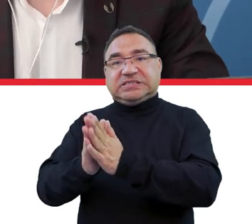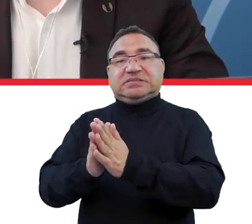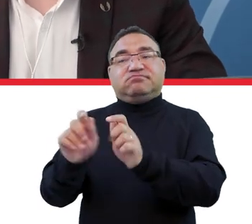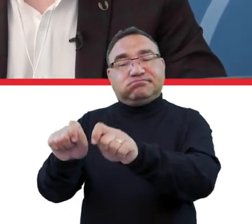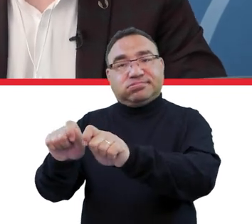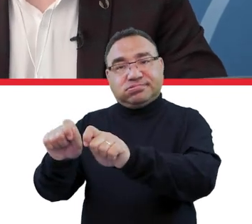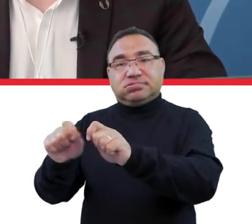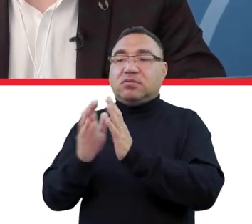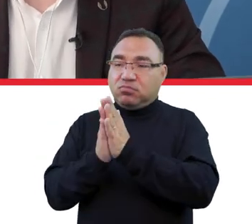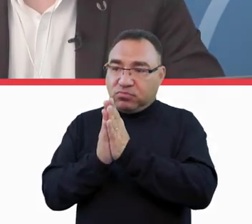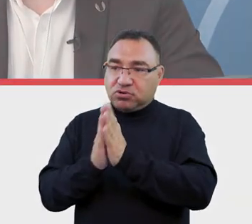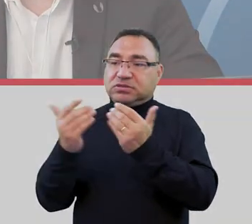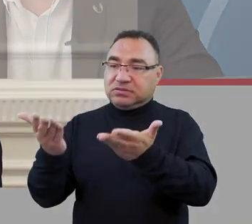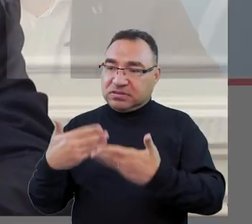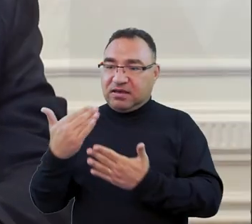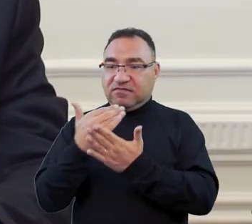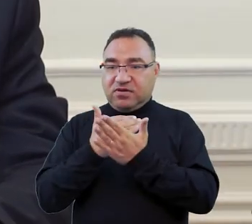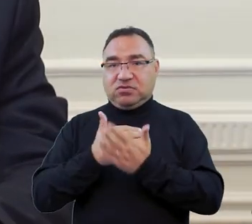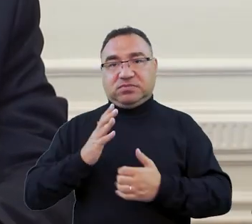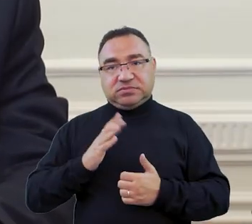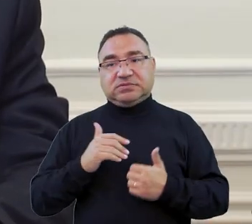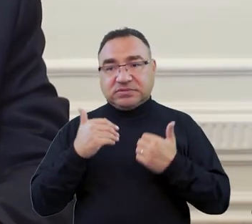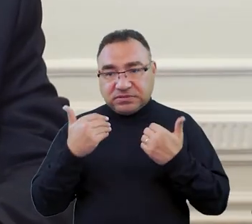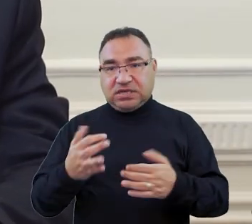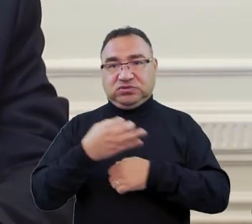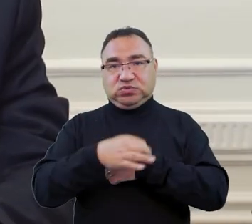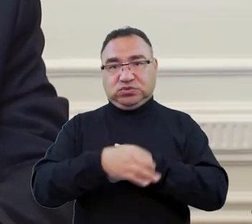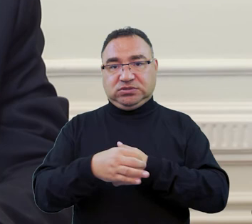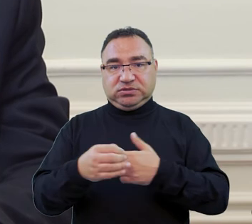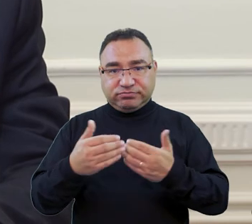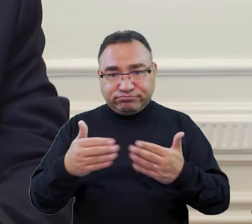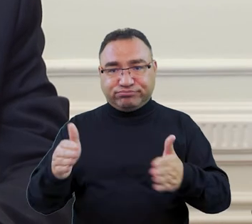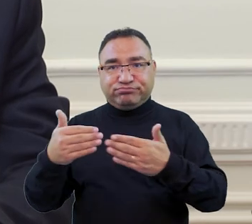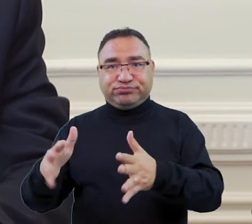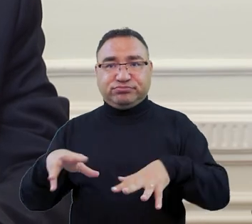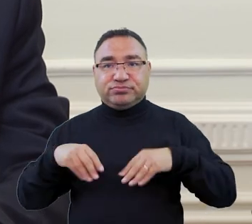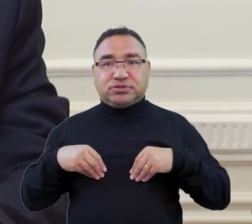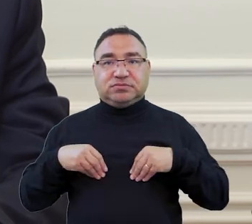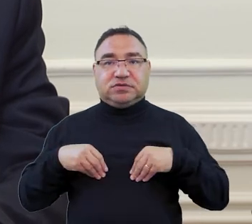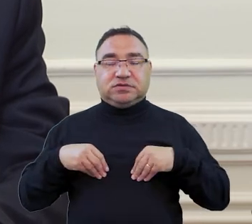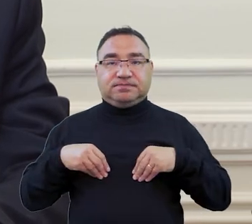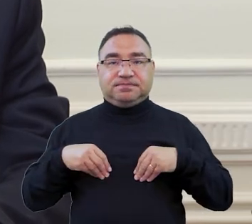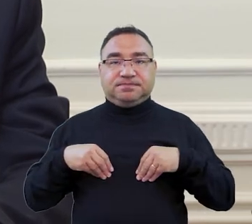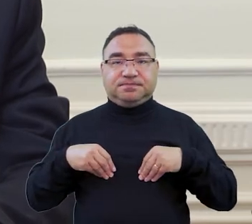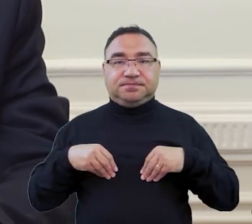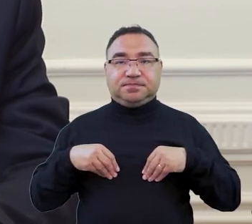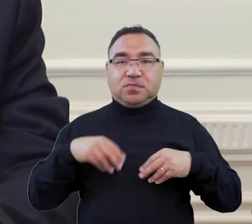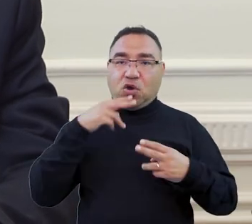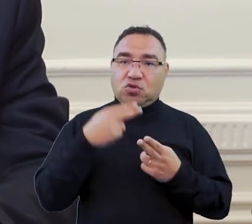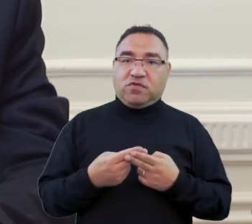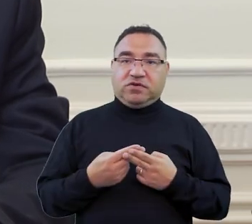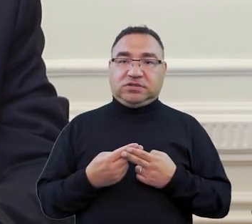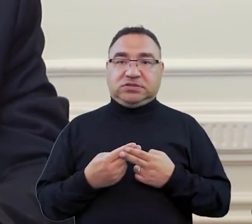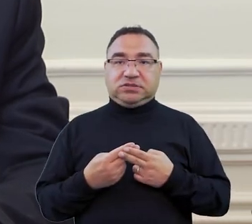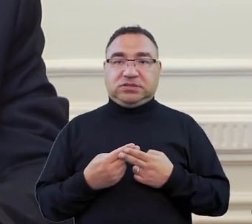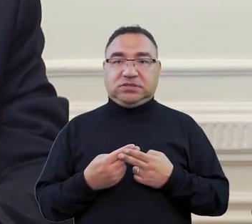żeby oczywiście zachowując warunki bezpieczeństwa takie możliwości stwarzać no tutaj odpowiedzi takiej że ktoś